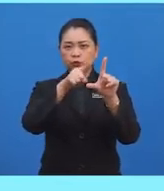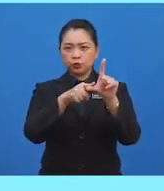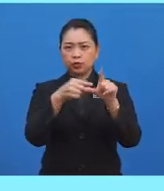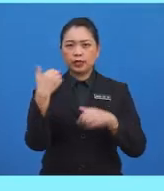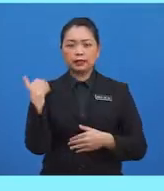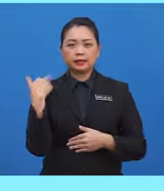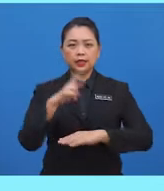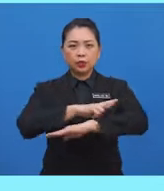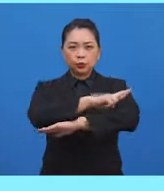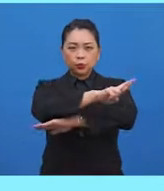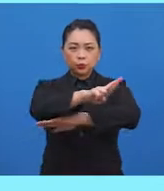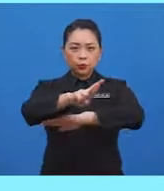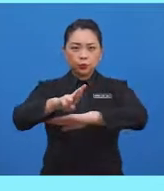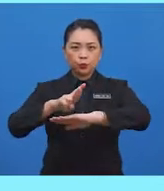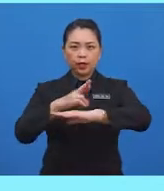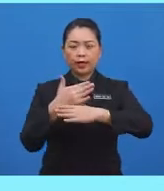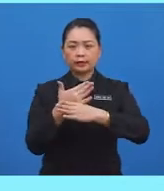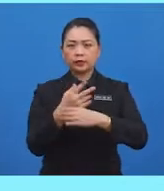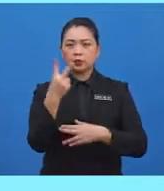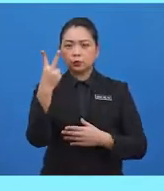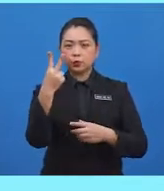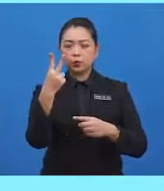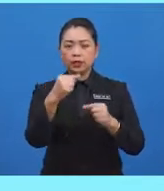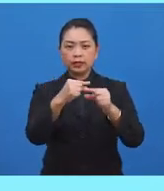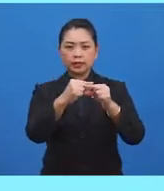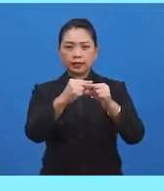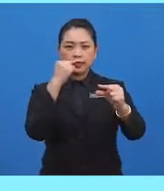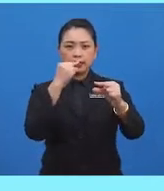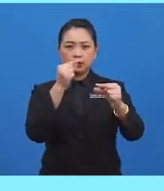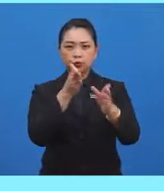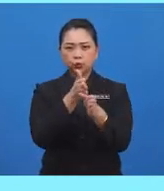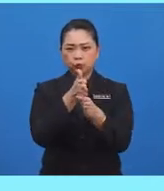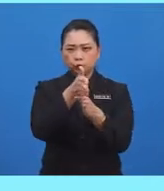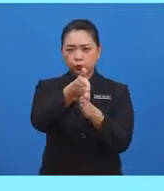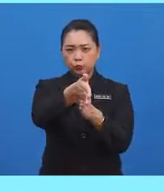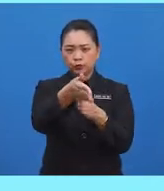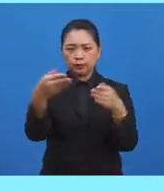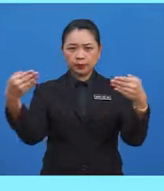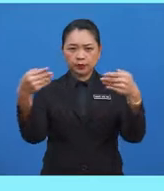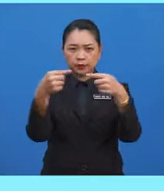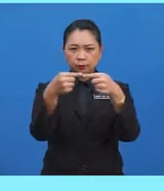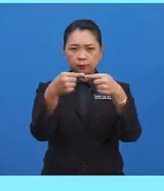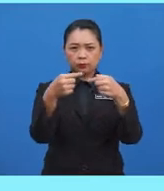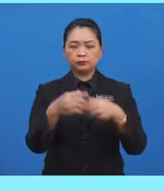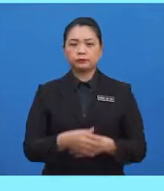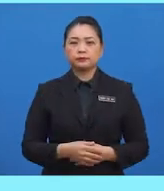adalah ruang antara dua garisan lurus yang berkenu.